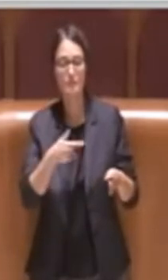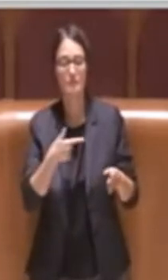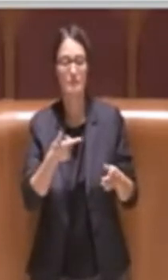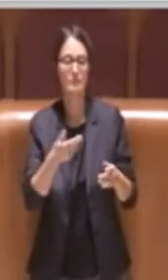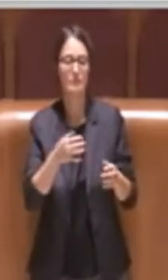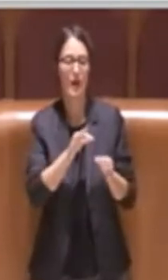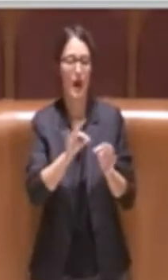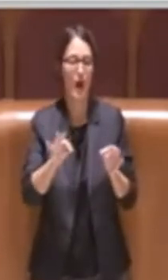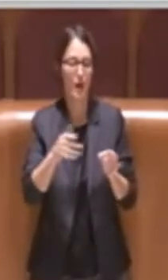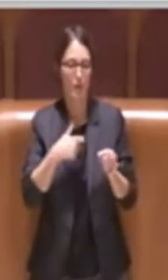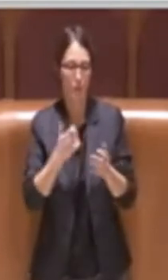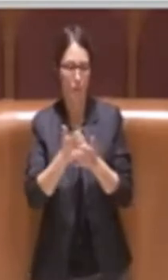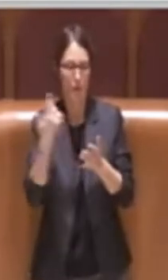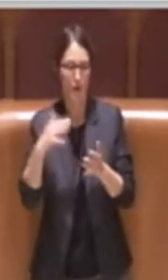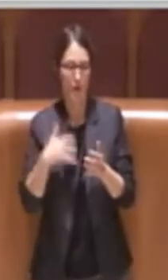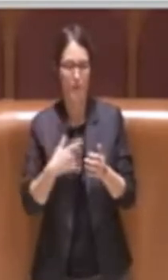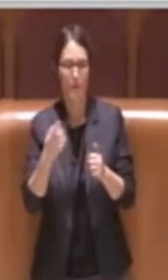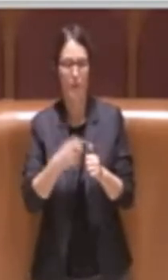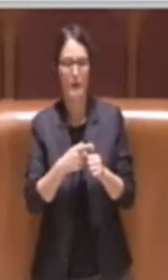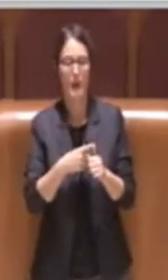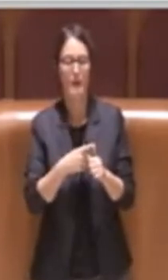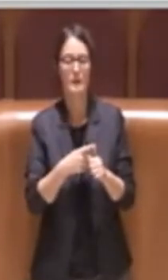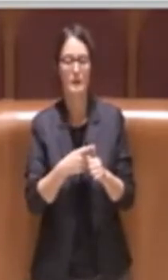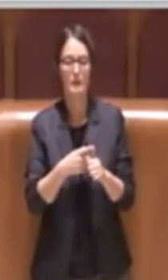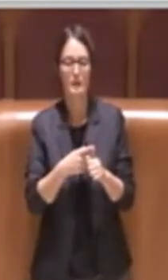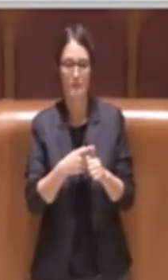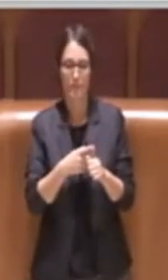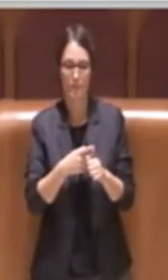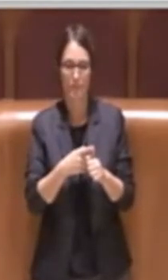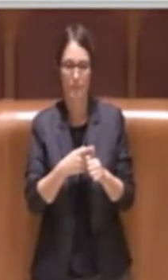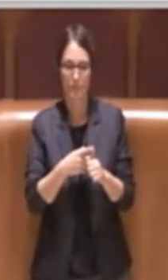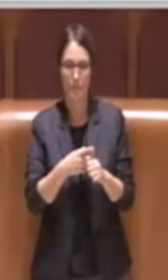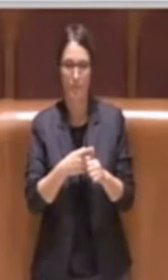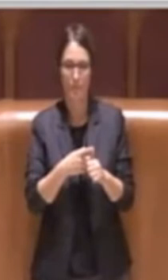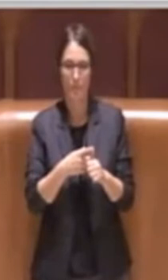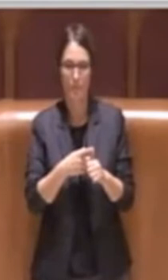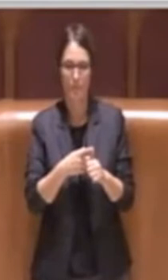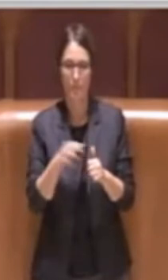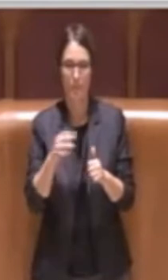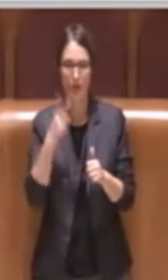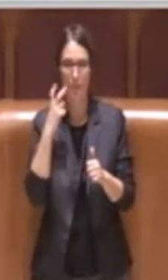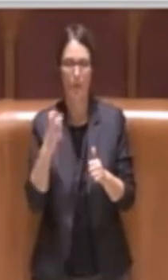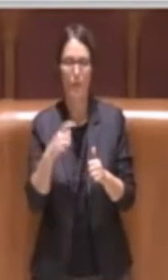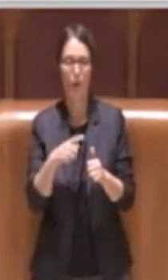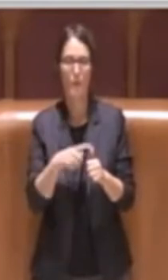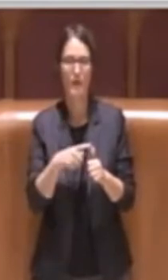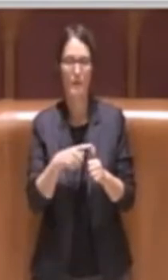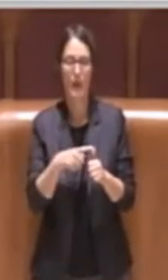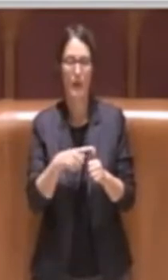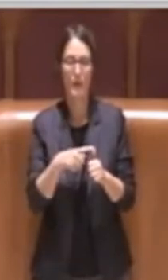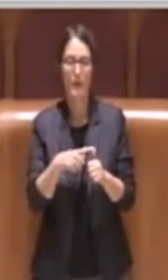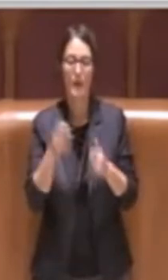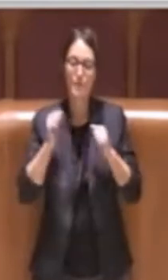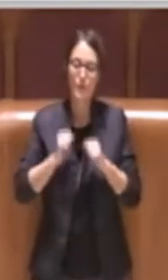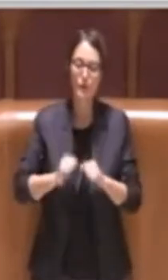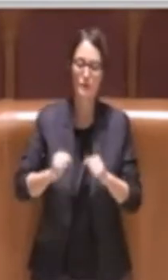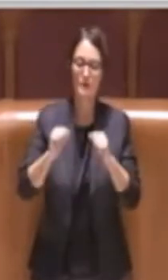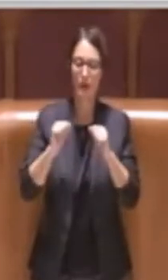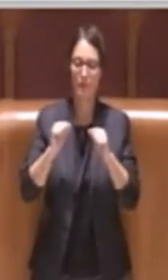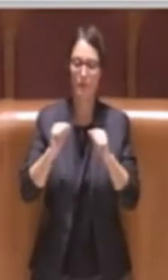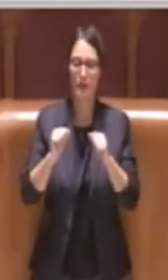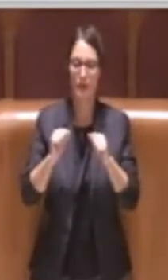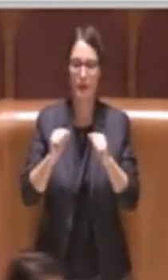Innanzitutto, prevedere la possibilità di ristoro per